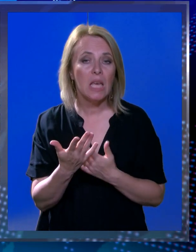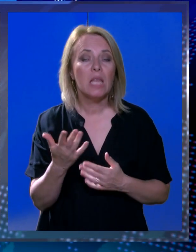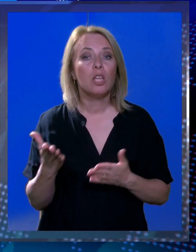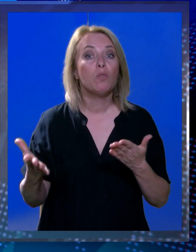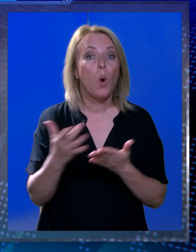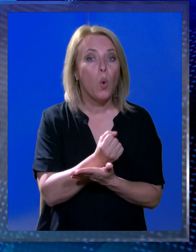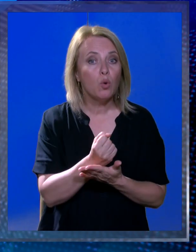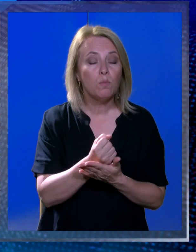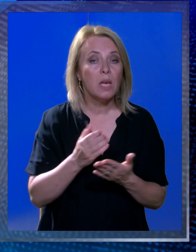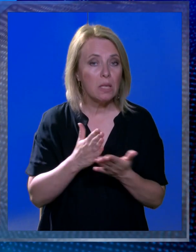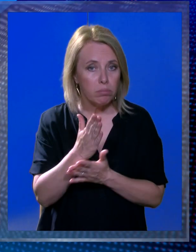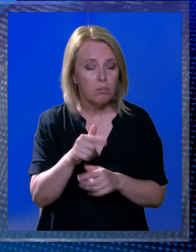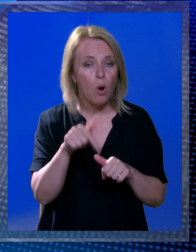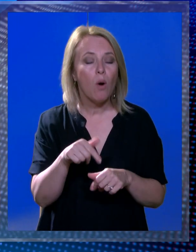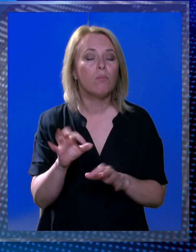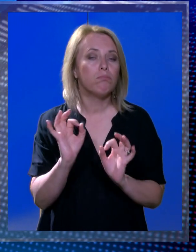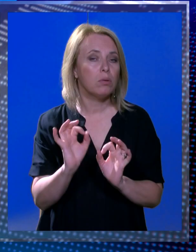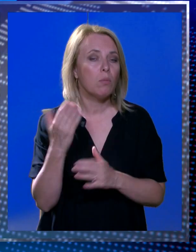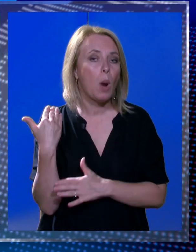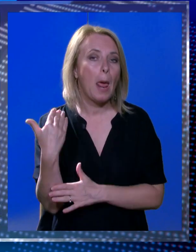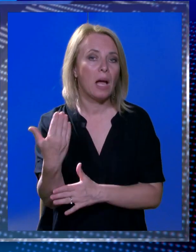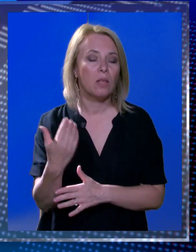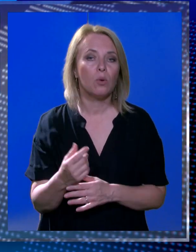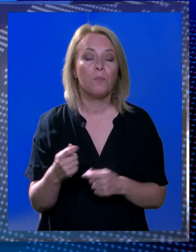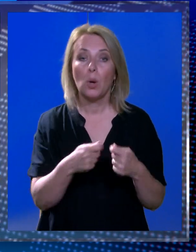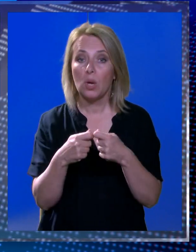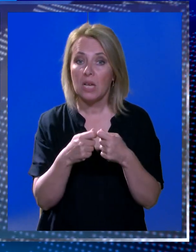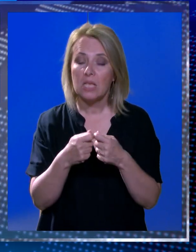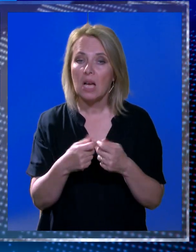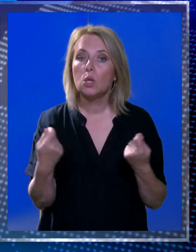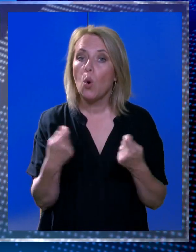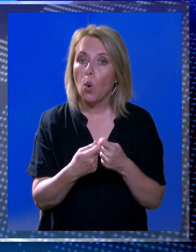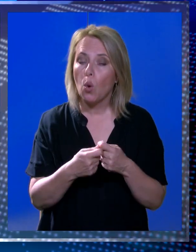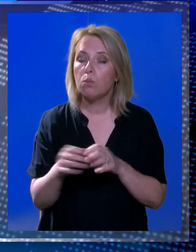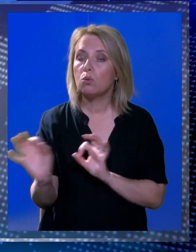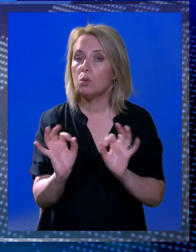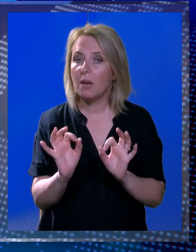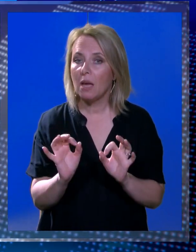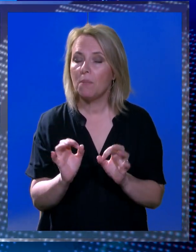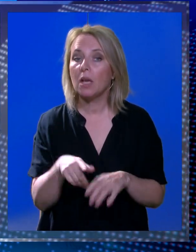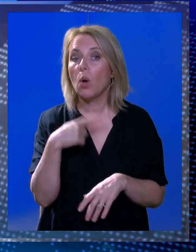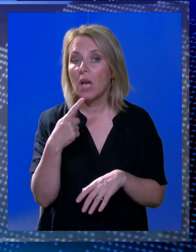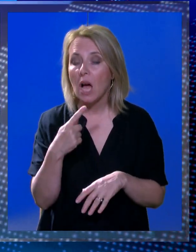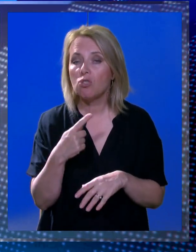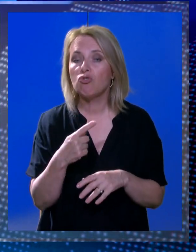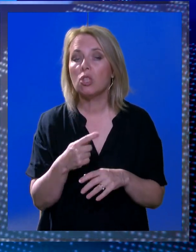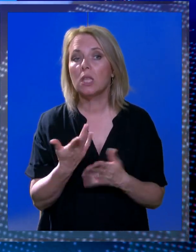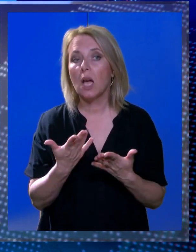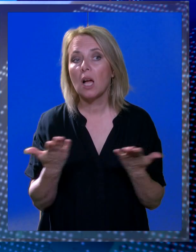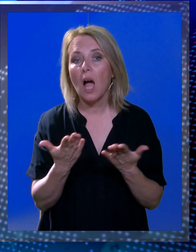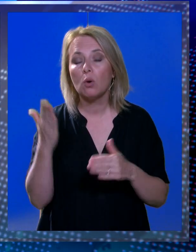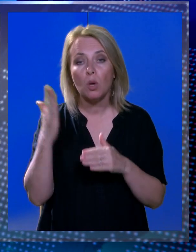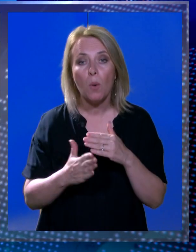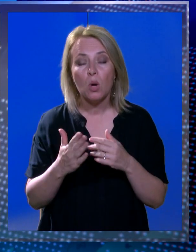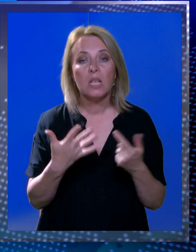čas i da ćemo uspjeti odraditi dobru regatu. Organizacijski su u klubu spremni dodaje Cvinar koji je istaknuo